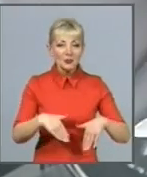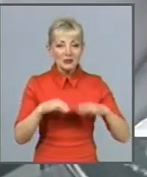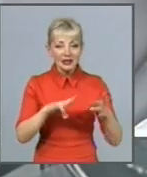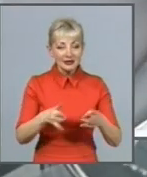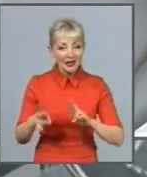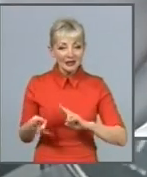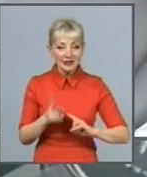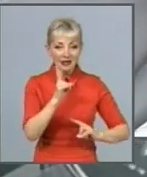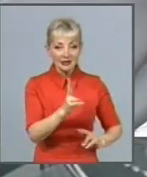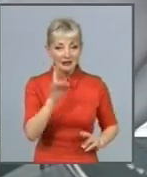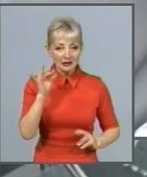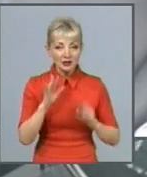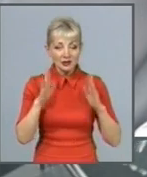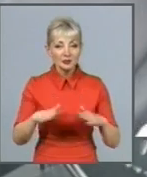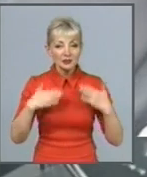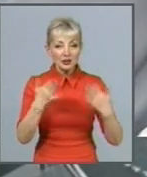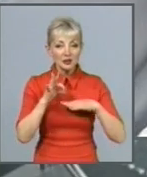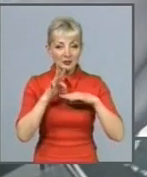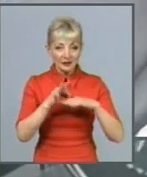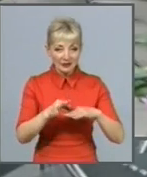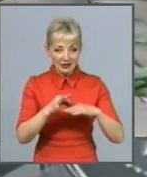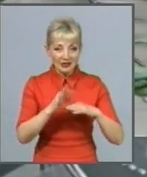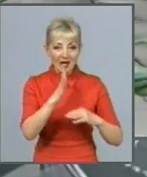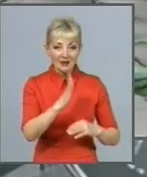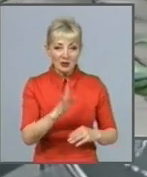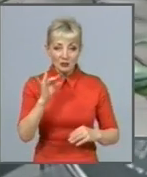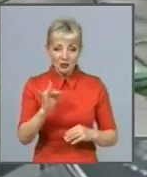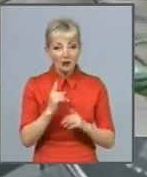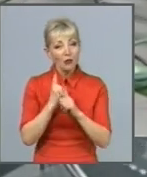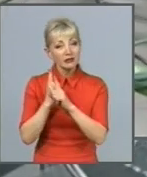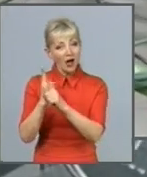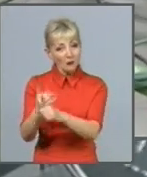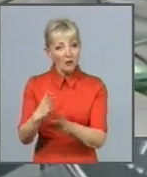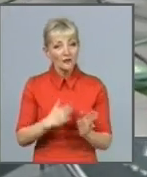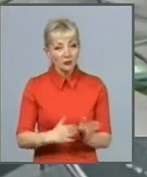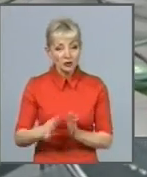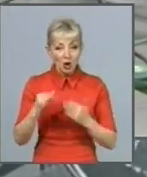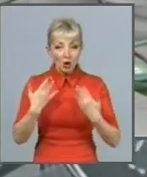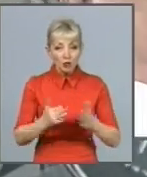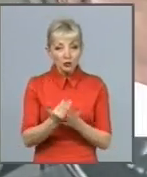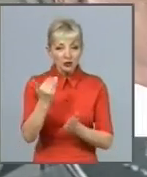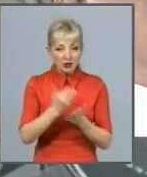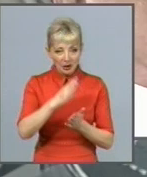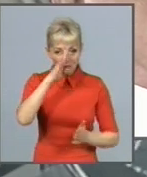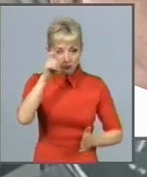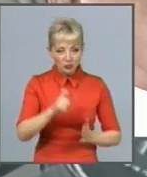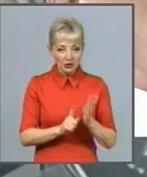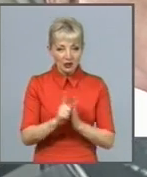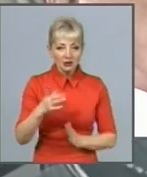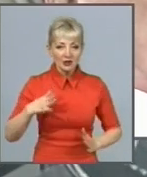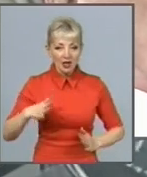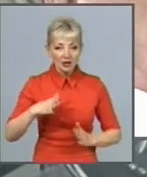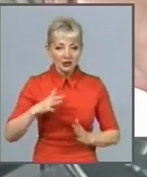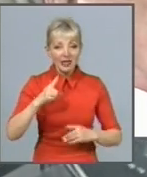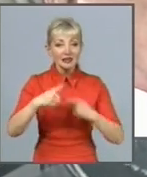запропонував провести Віру Ісаківну додому, до гуртожитку. І вже тоді чоловік почав чекати наступної зустрічі.